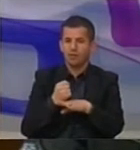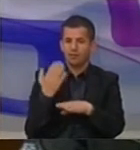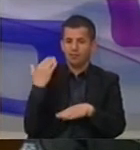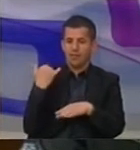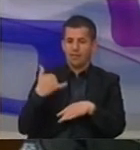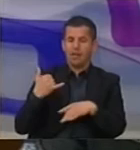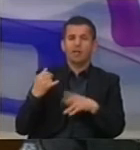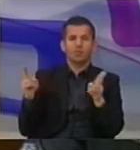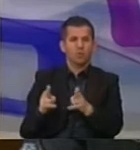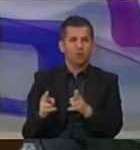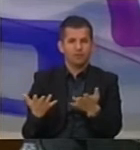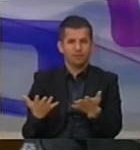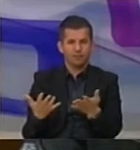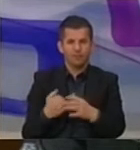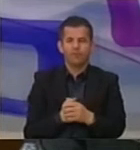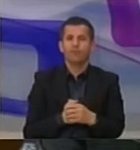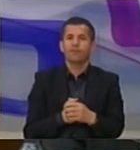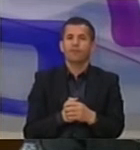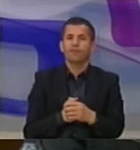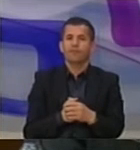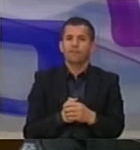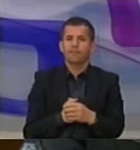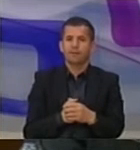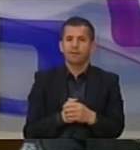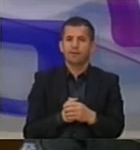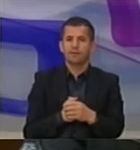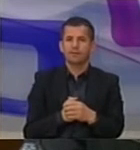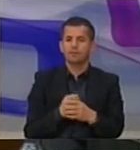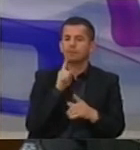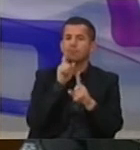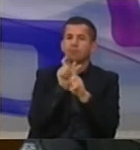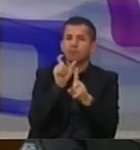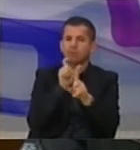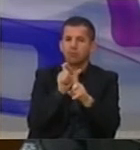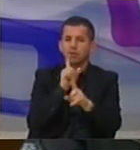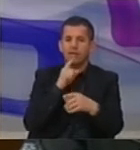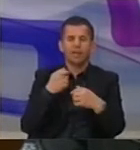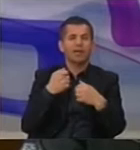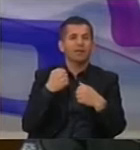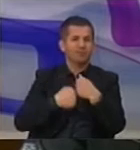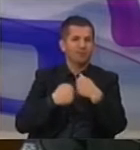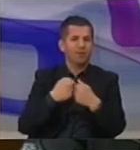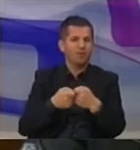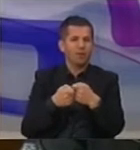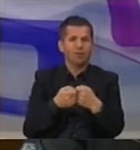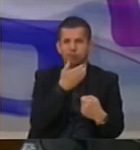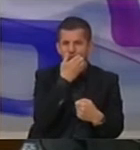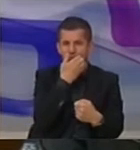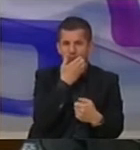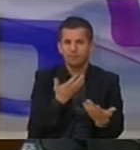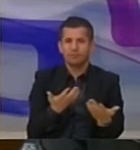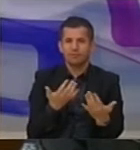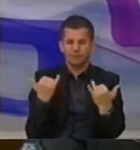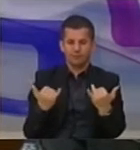viti e pritur, e inzitur në falni nga krimi organizuar. Që vërtet